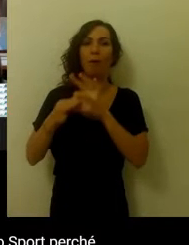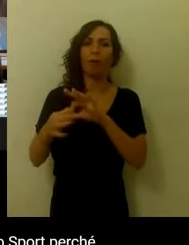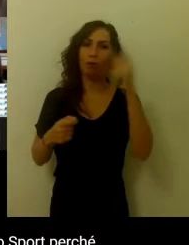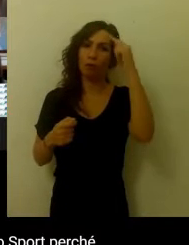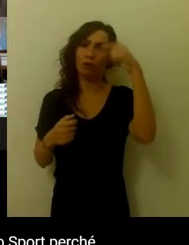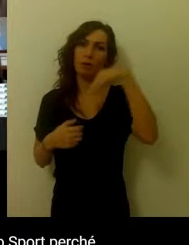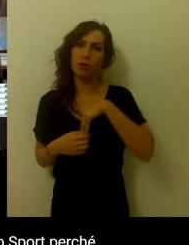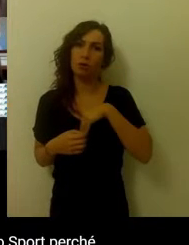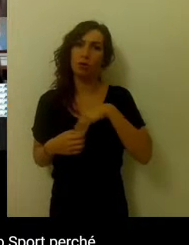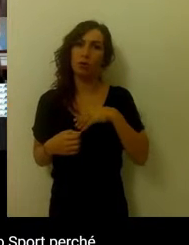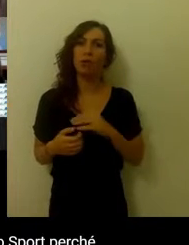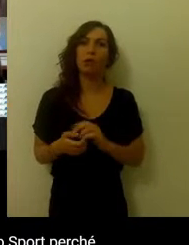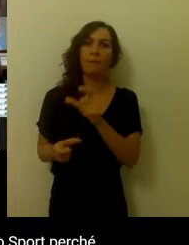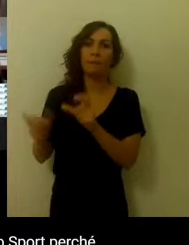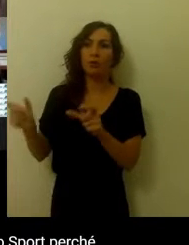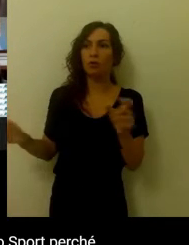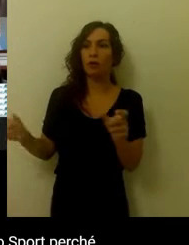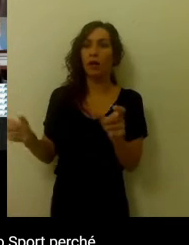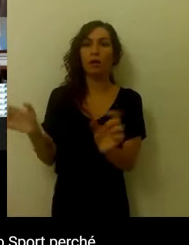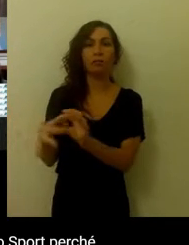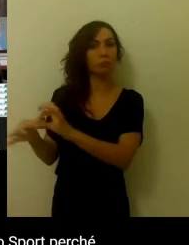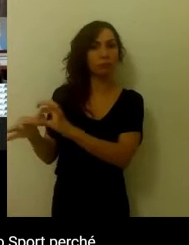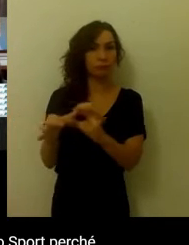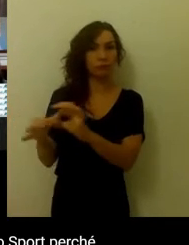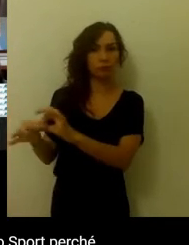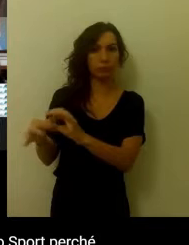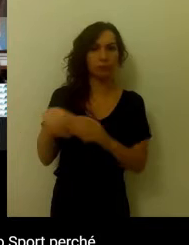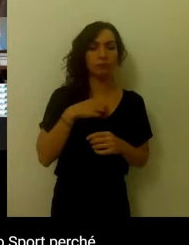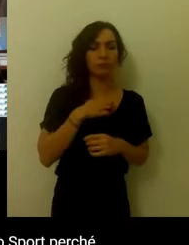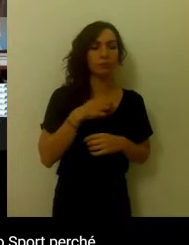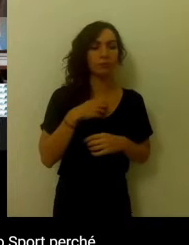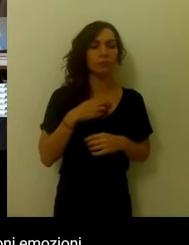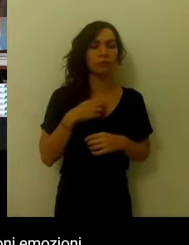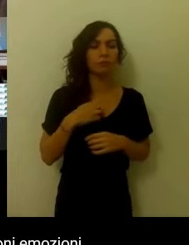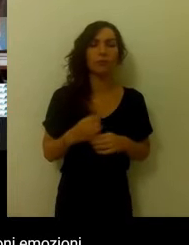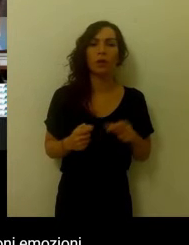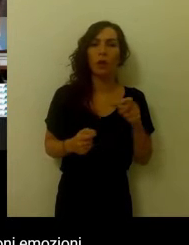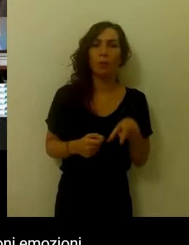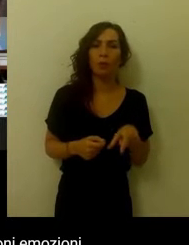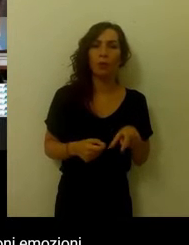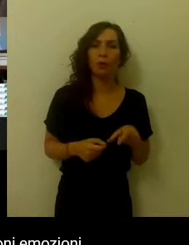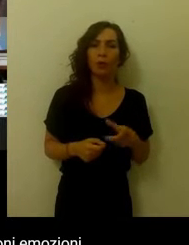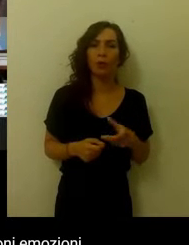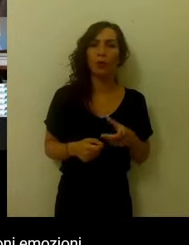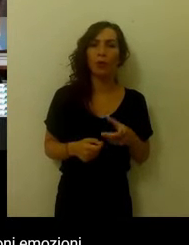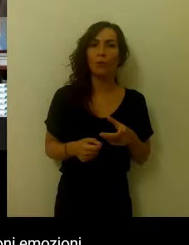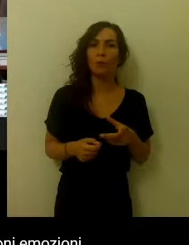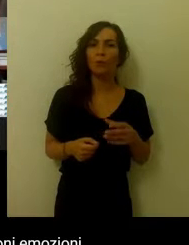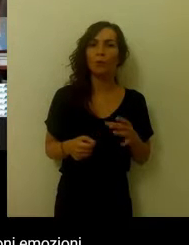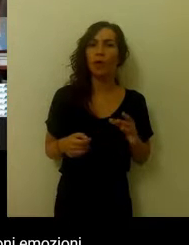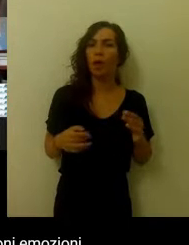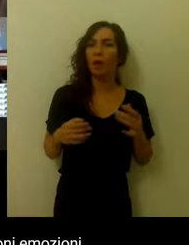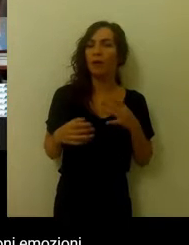Ecco quindi come entra in gioco l'aspetto dello sport. Perché il contatto con sé,